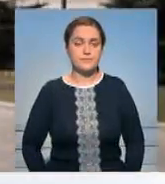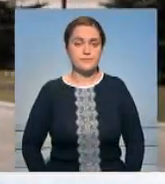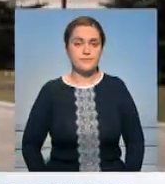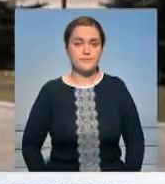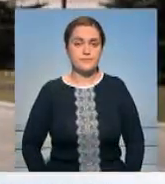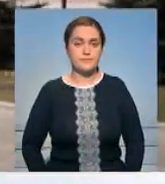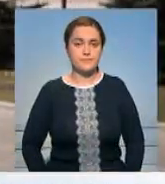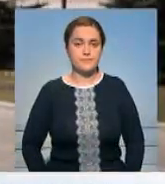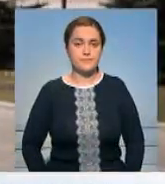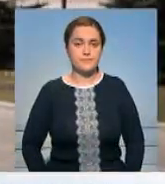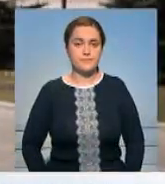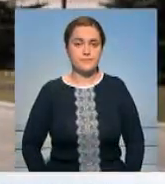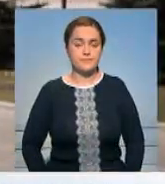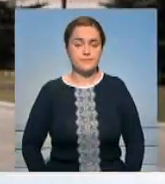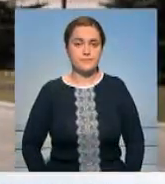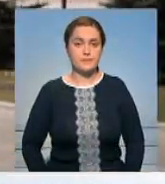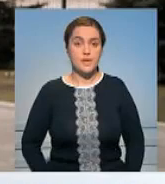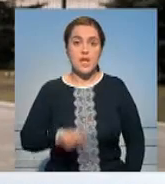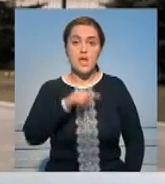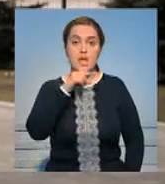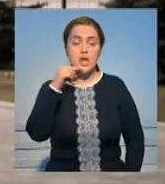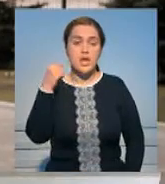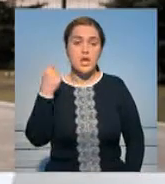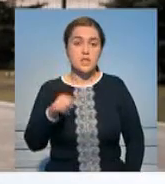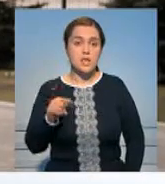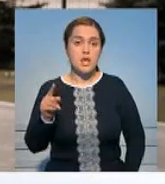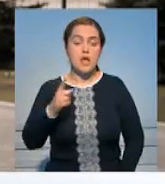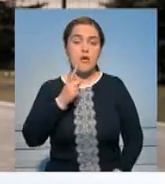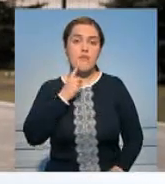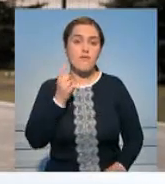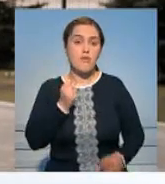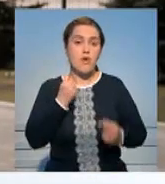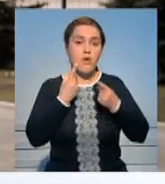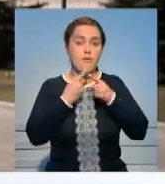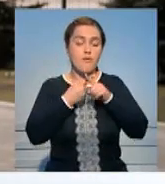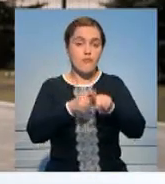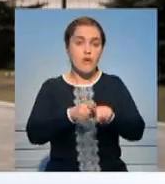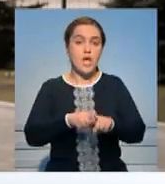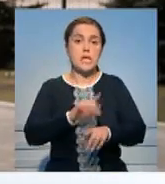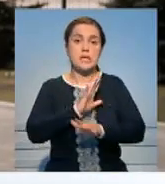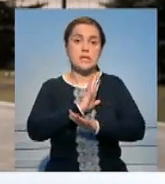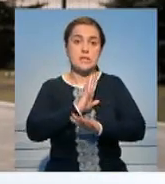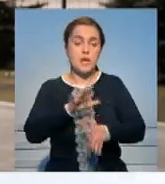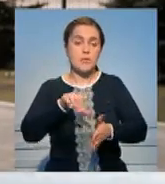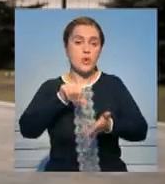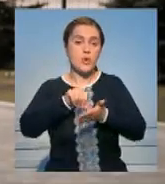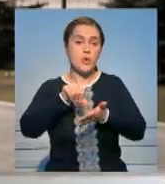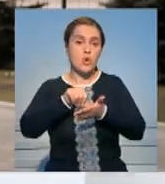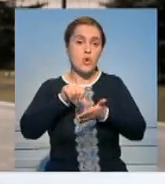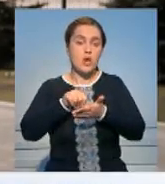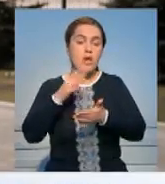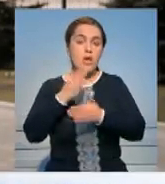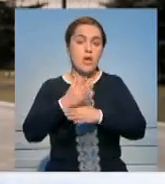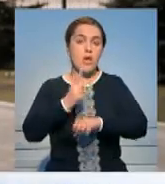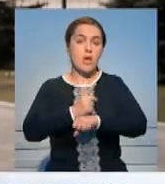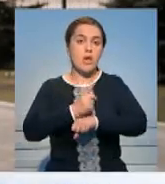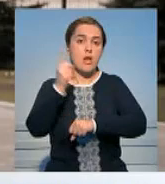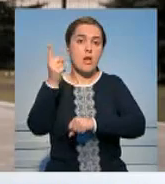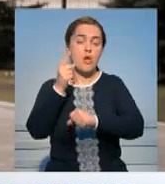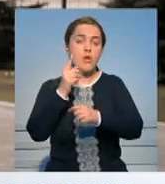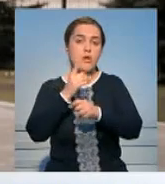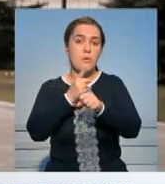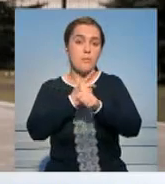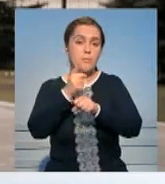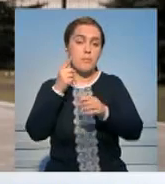Российские комплексы противовоздушной обороны не применялись в отражении авиадаров США и их союзников по территории Сирии. Об этом заявил Сергей Рудской,